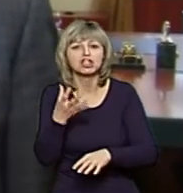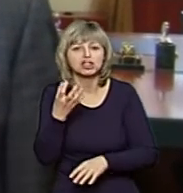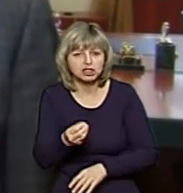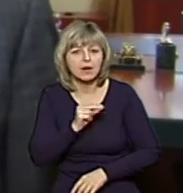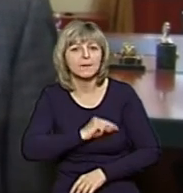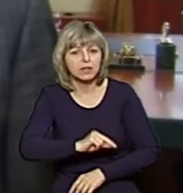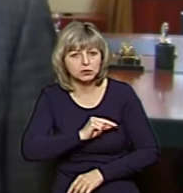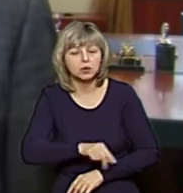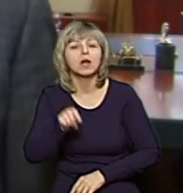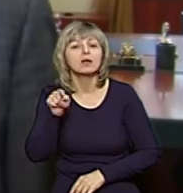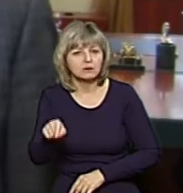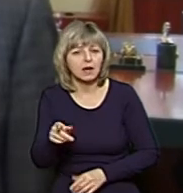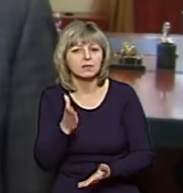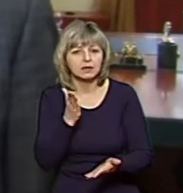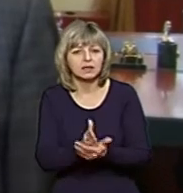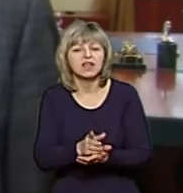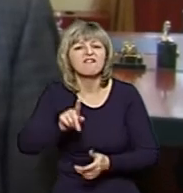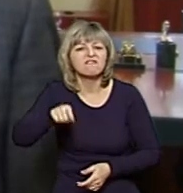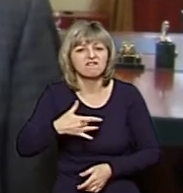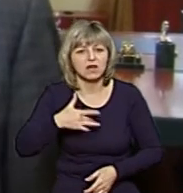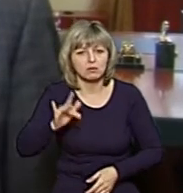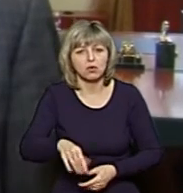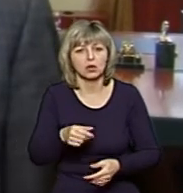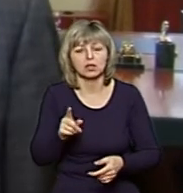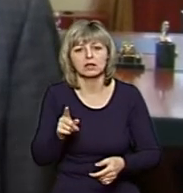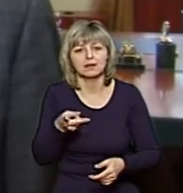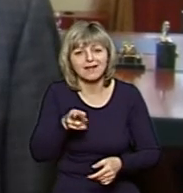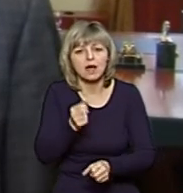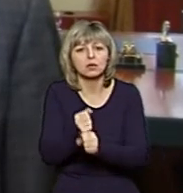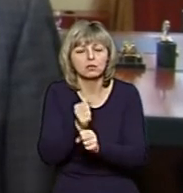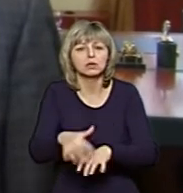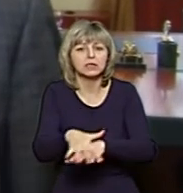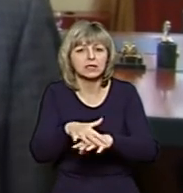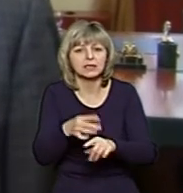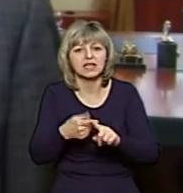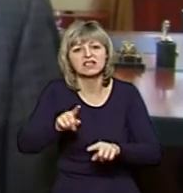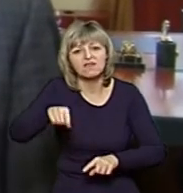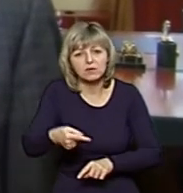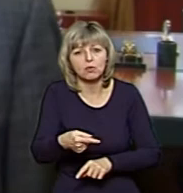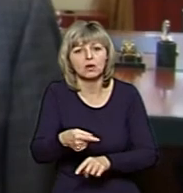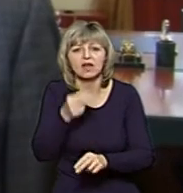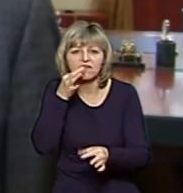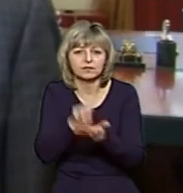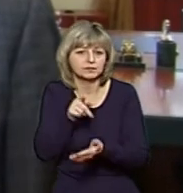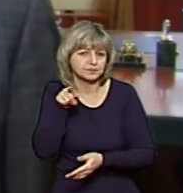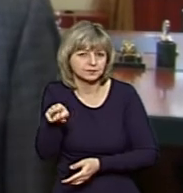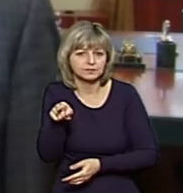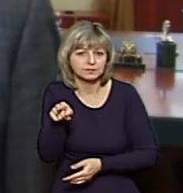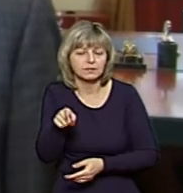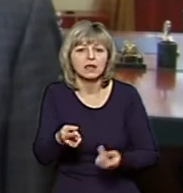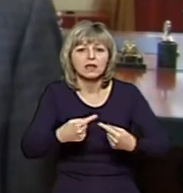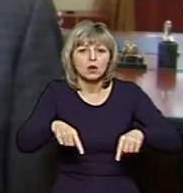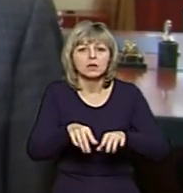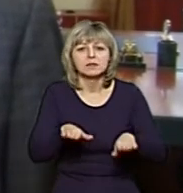працюють, там є певні вимоги до роботи цих ринків. І ці вимоги покладаються вже на відповідальність, покладаються на